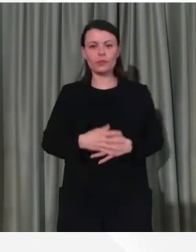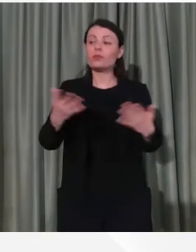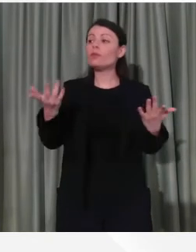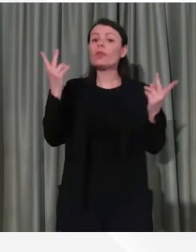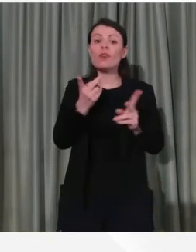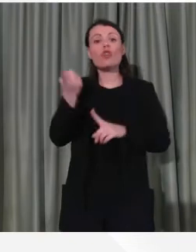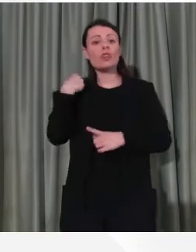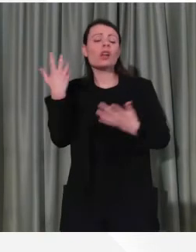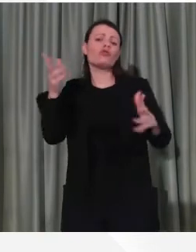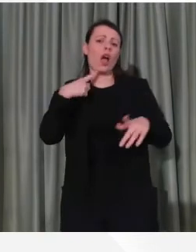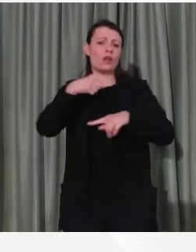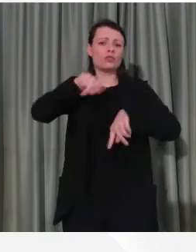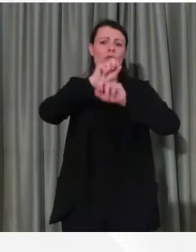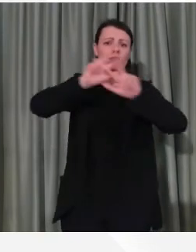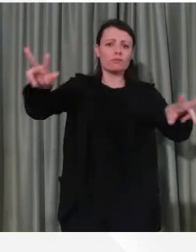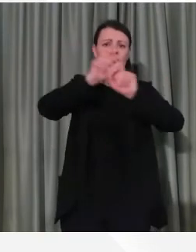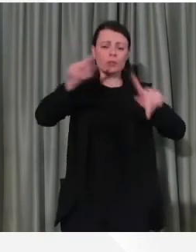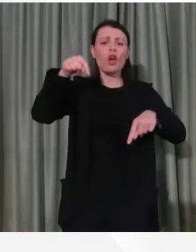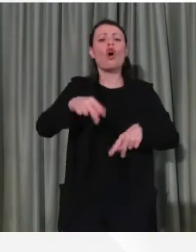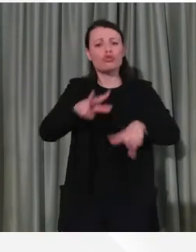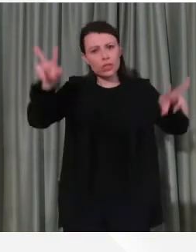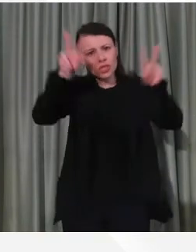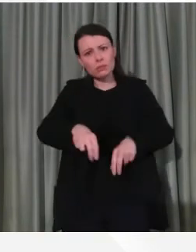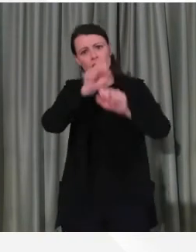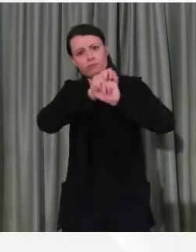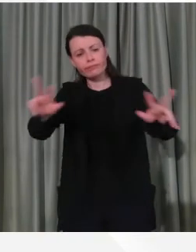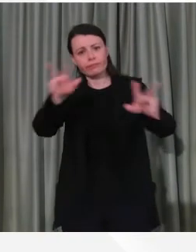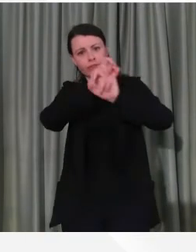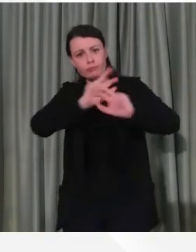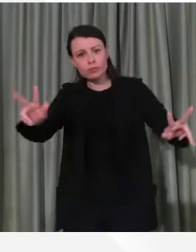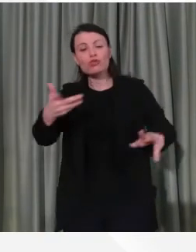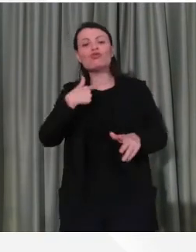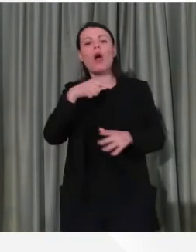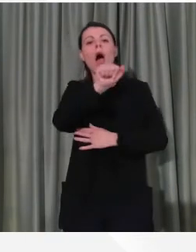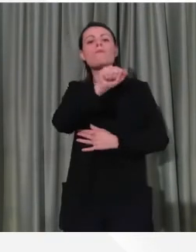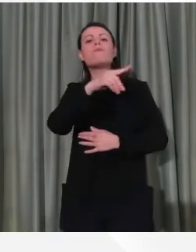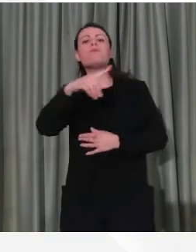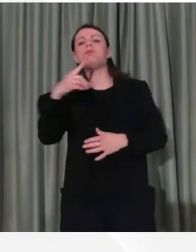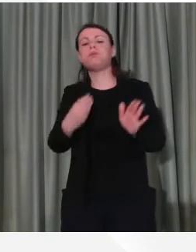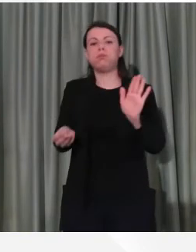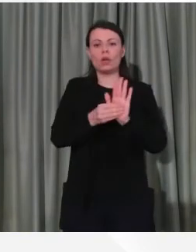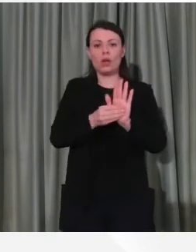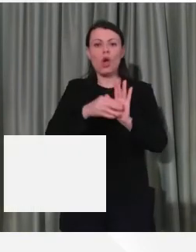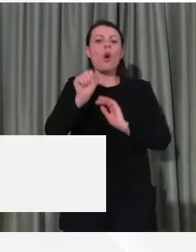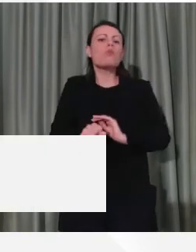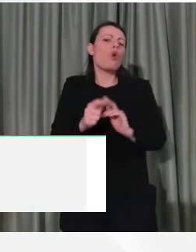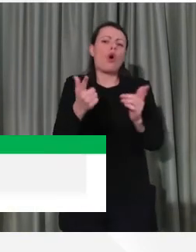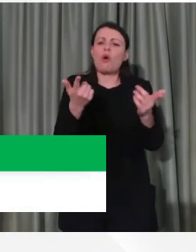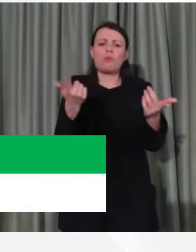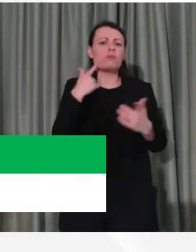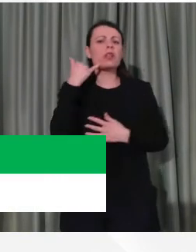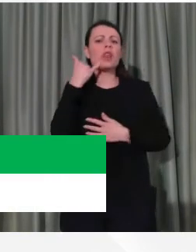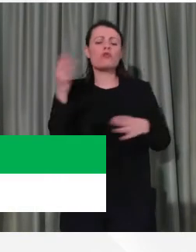ieri e anche oggi ribadiamo, riguarda questa questa nostra app che è scaricabile su tutti i